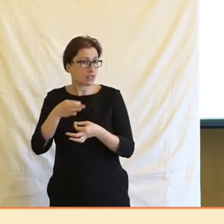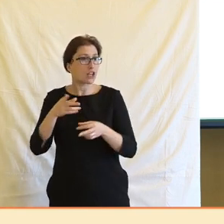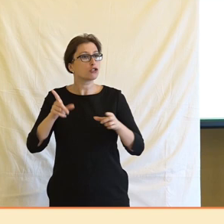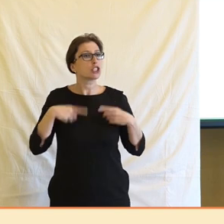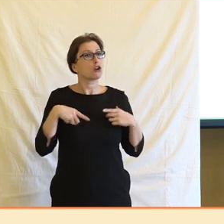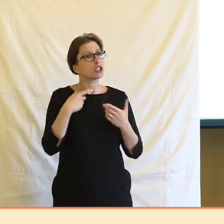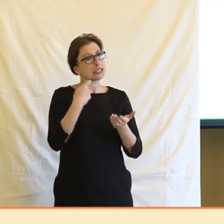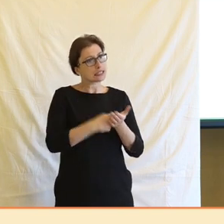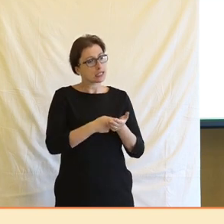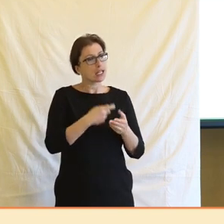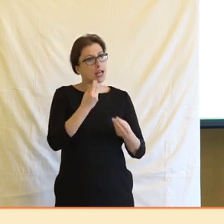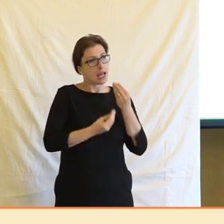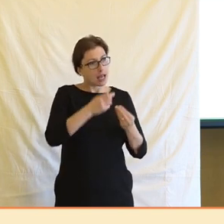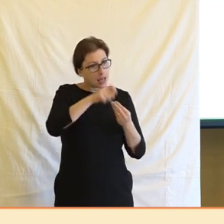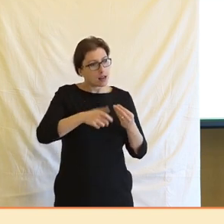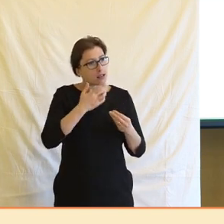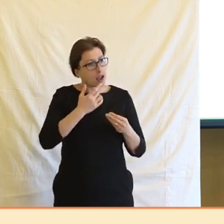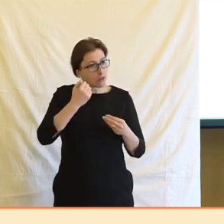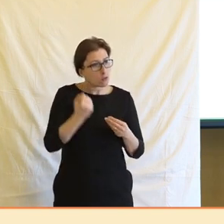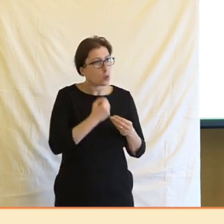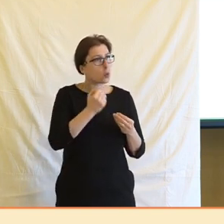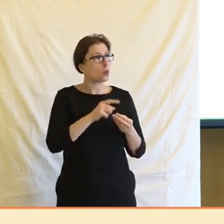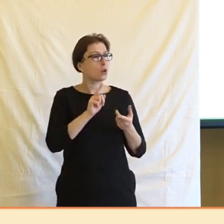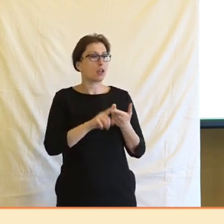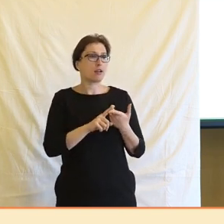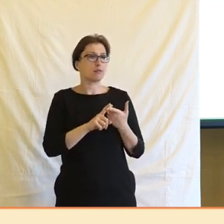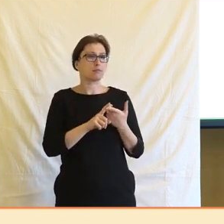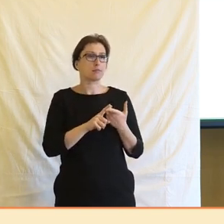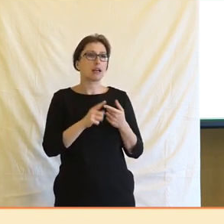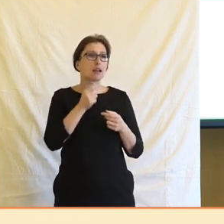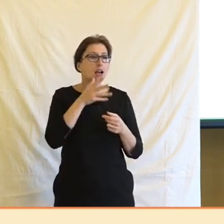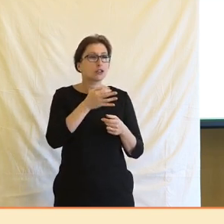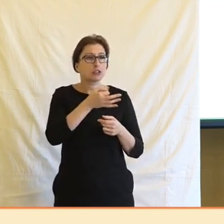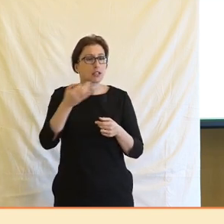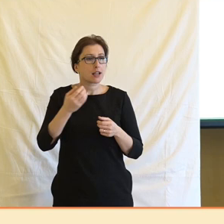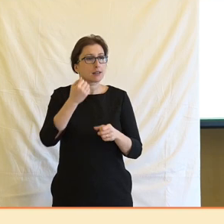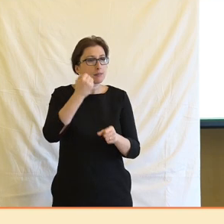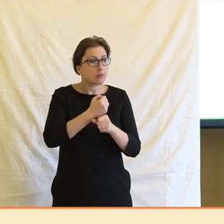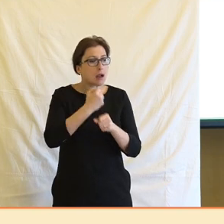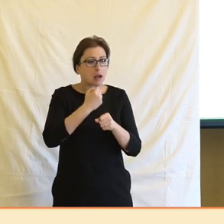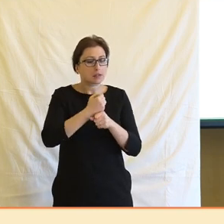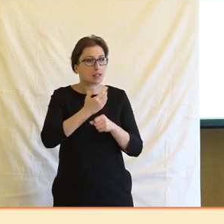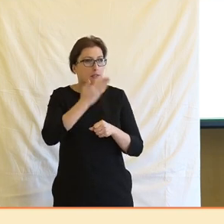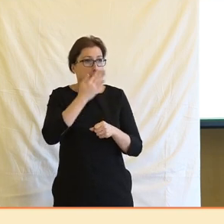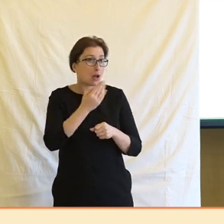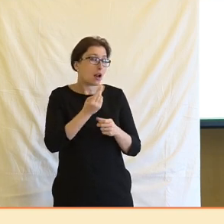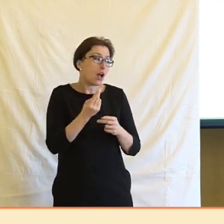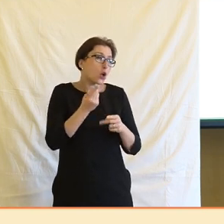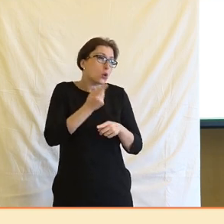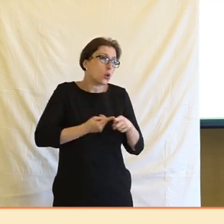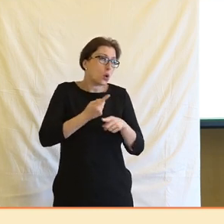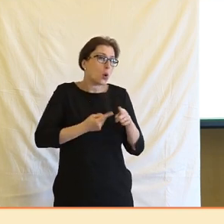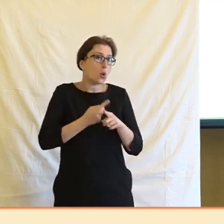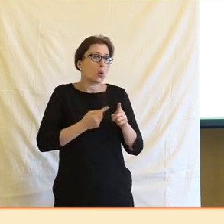životní styl herců a způsob, jak fungují v tom denodenním běžném chodu, vlastně v něčem tak